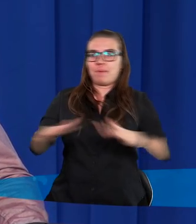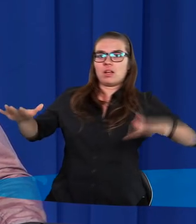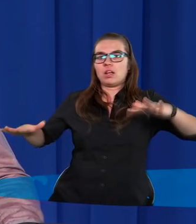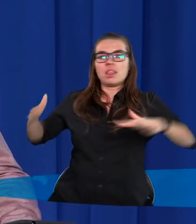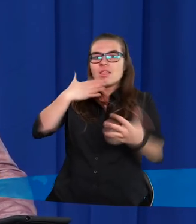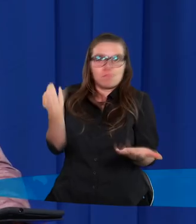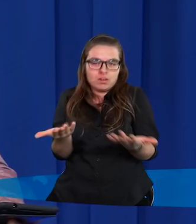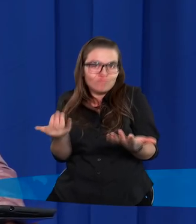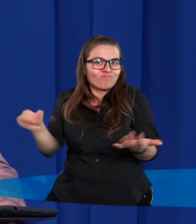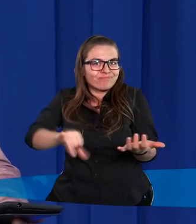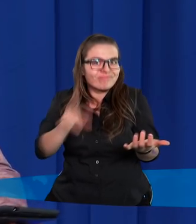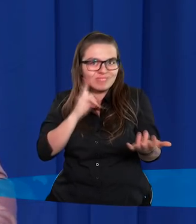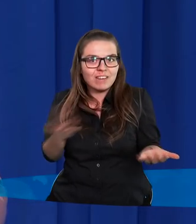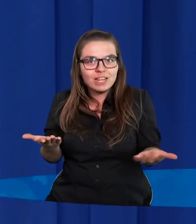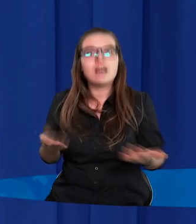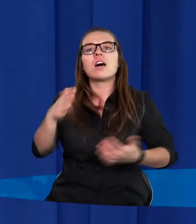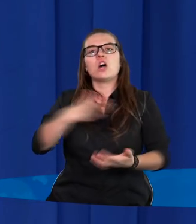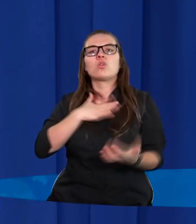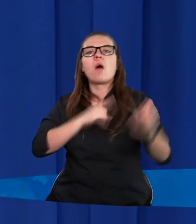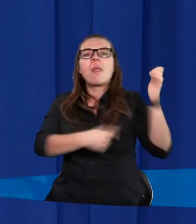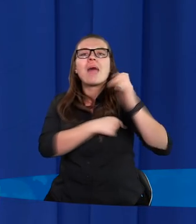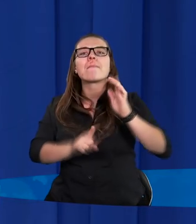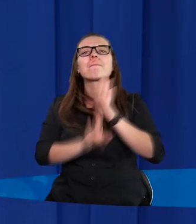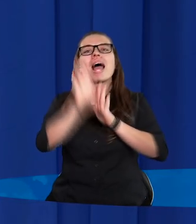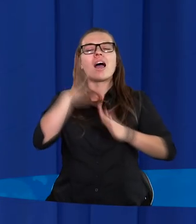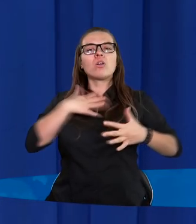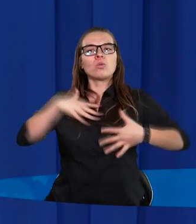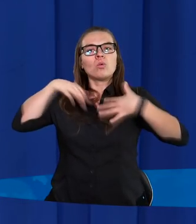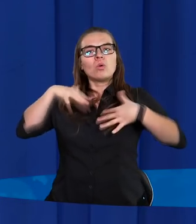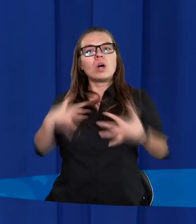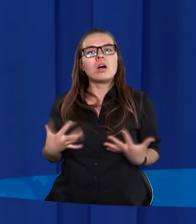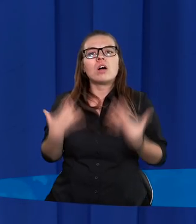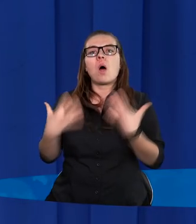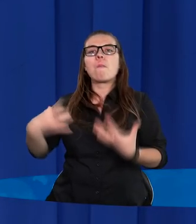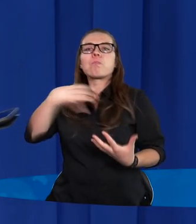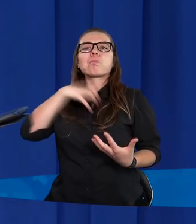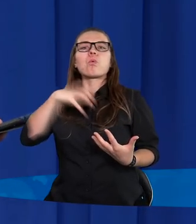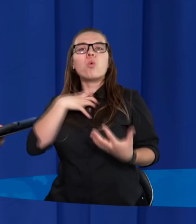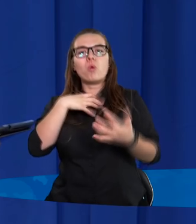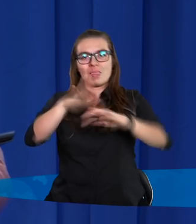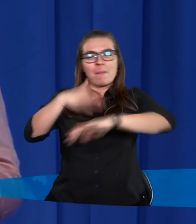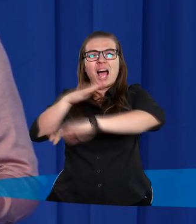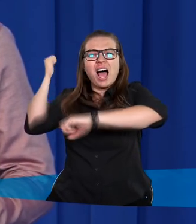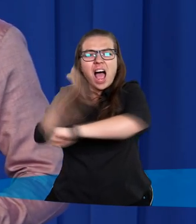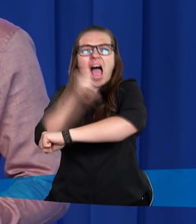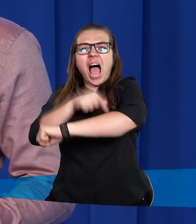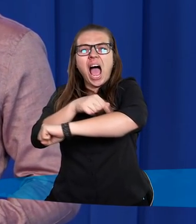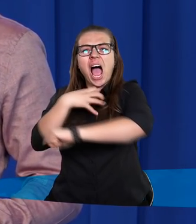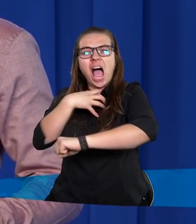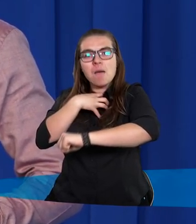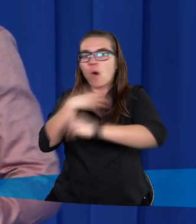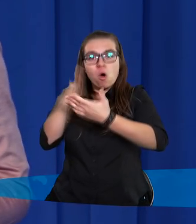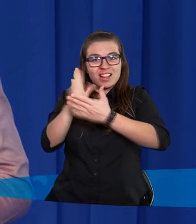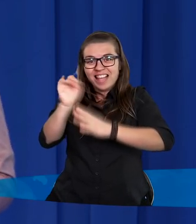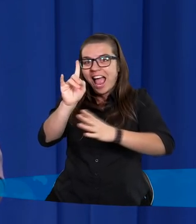kiepsko. Mamy poczucie temperatury. Mamy uczucie bólu i nie tylko tego zewnętrznego, kiedy dotykamy